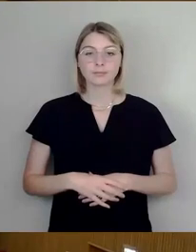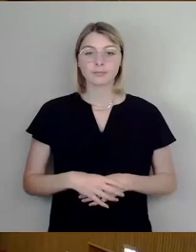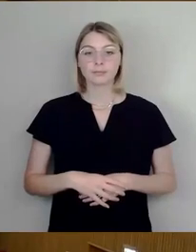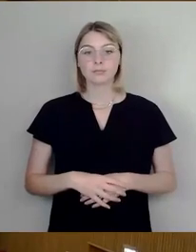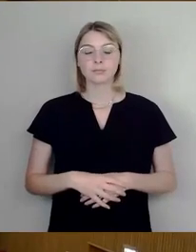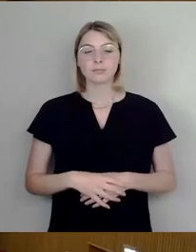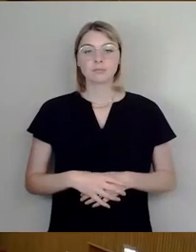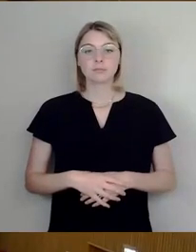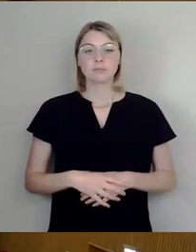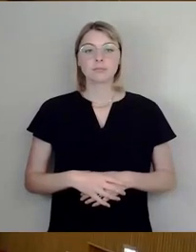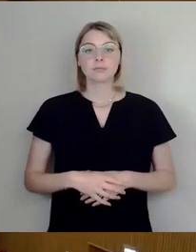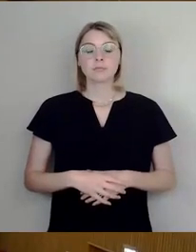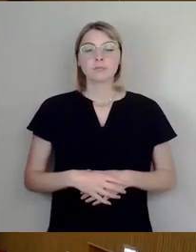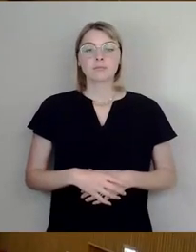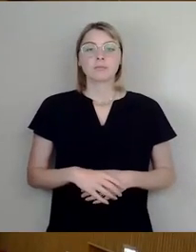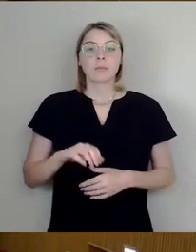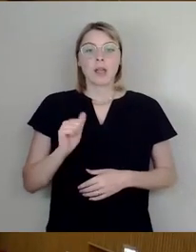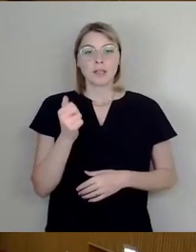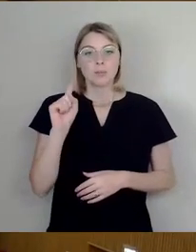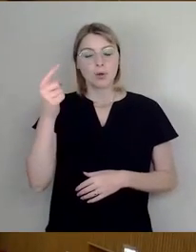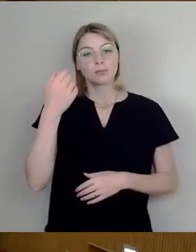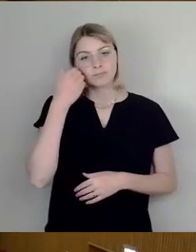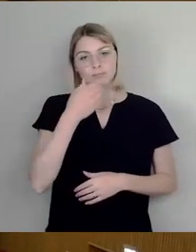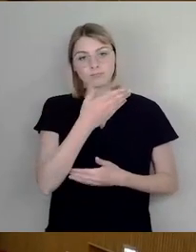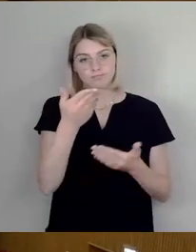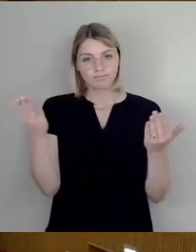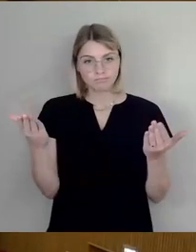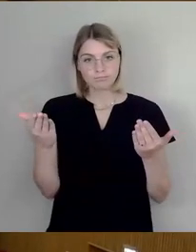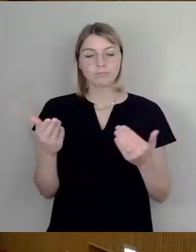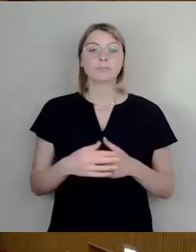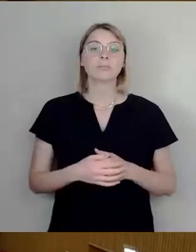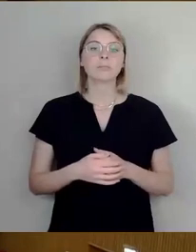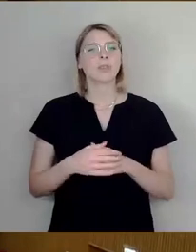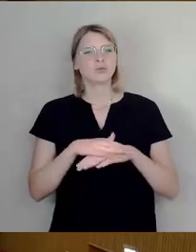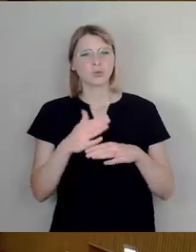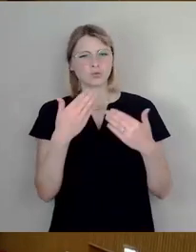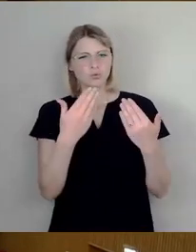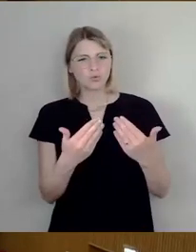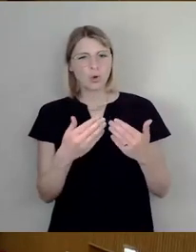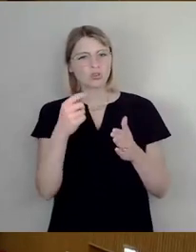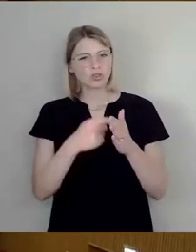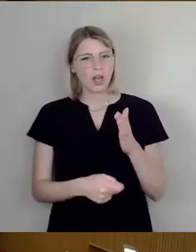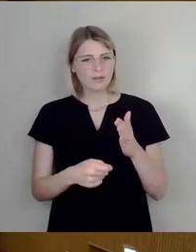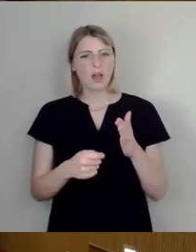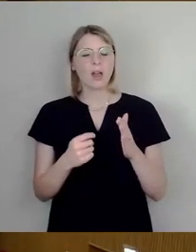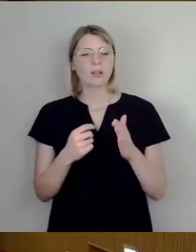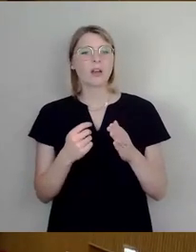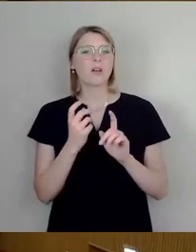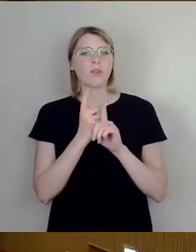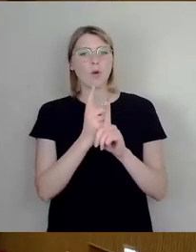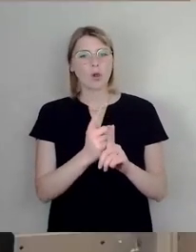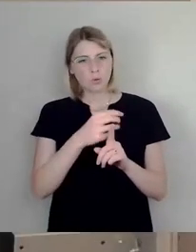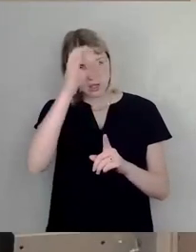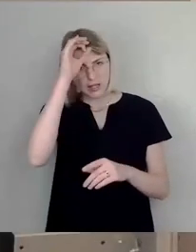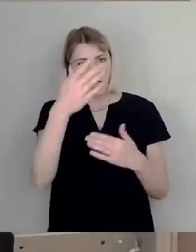Erster Bürgermeister, meine Damen und Herren, Herr Schulte-Wissermann, wenn Sie von Strafverfolgung keine Ahnung haben, dann sollten Sie auch darüber